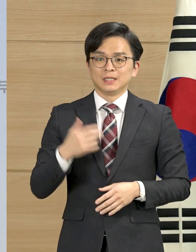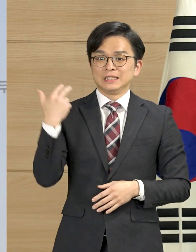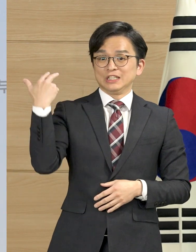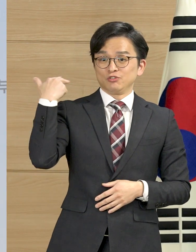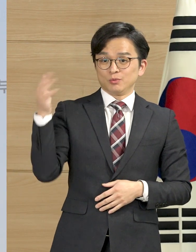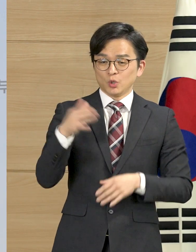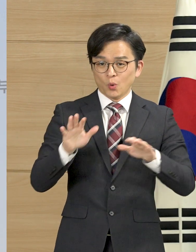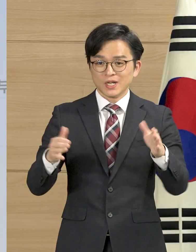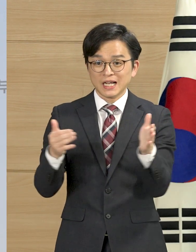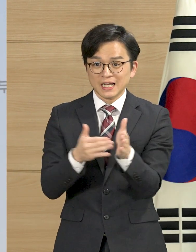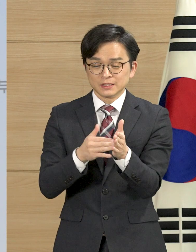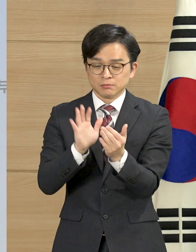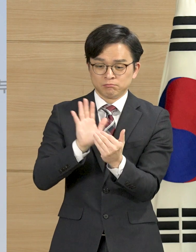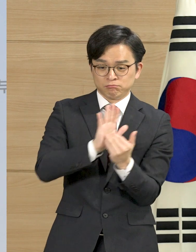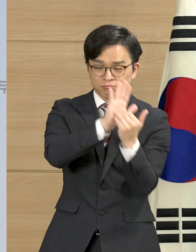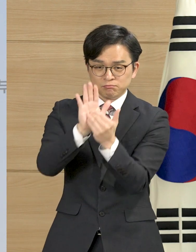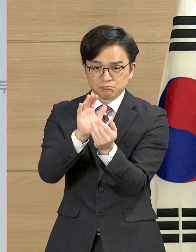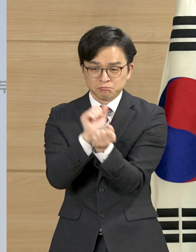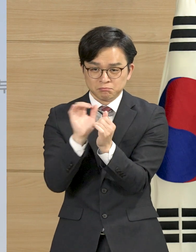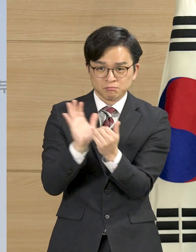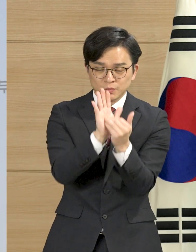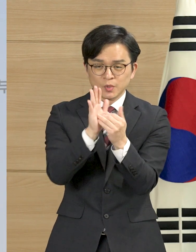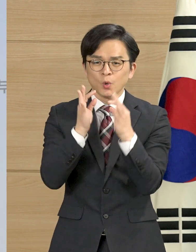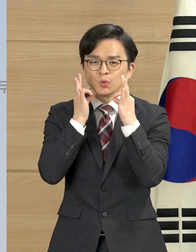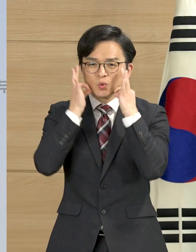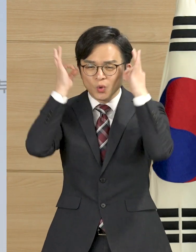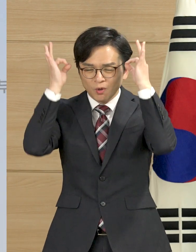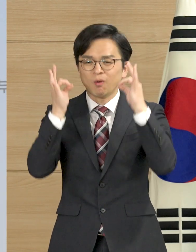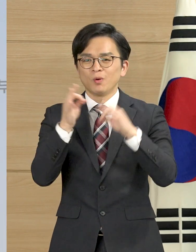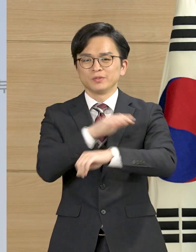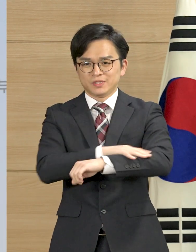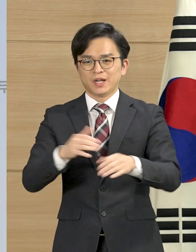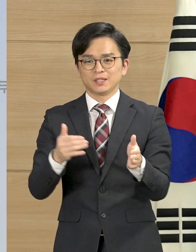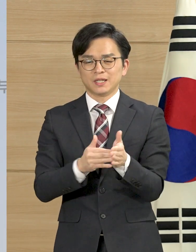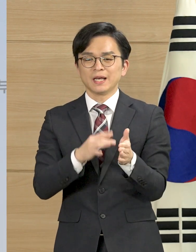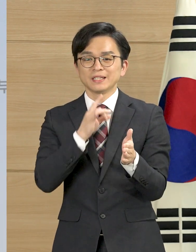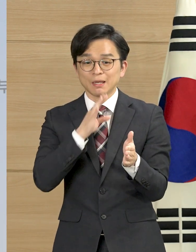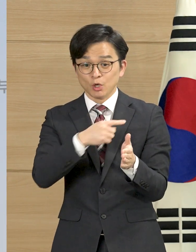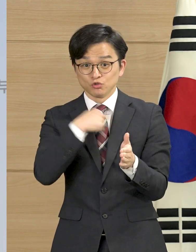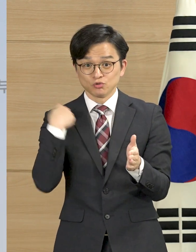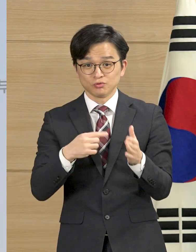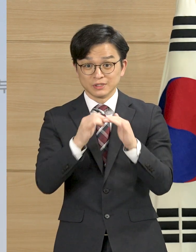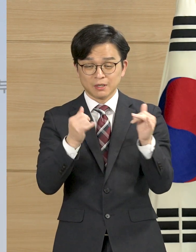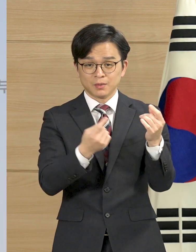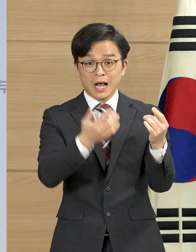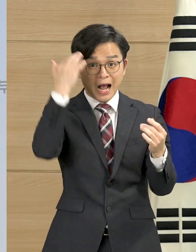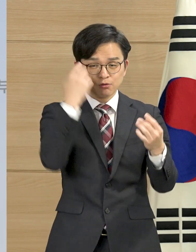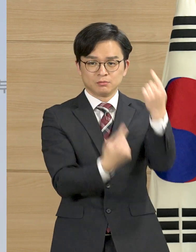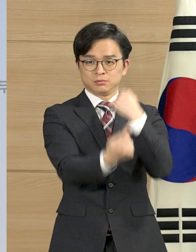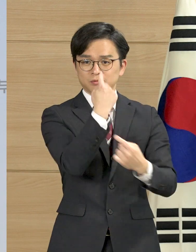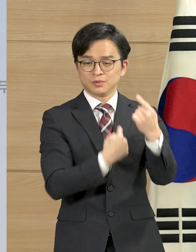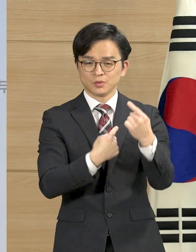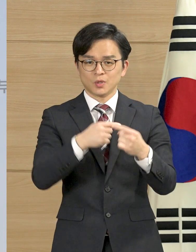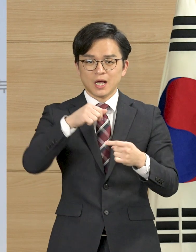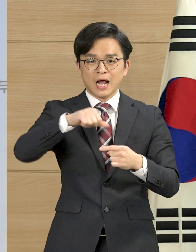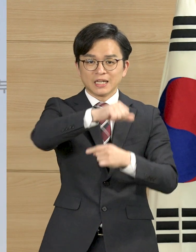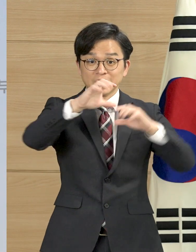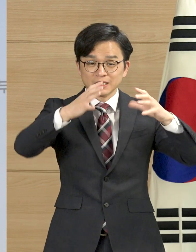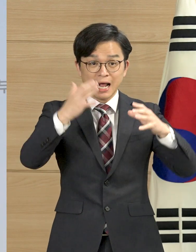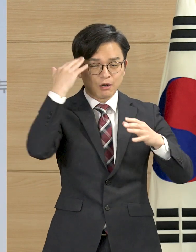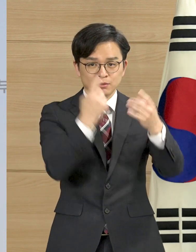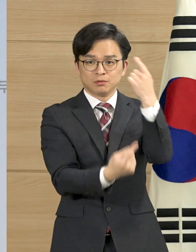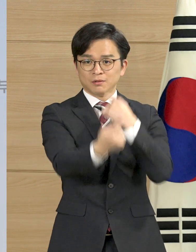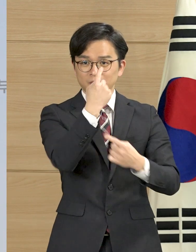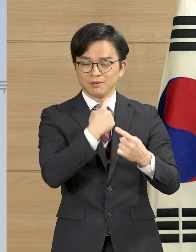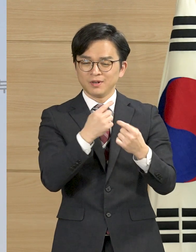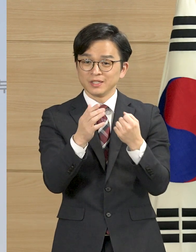추진한 방역 대체 강화가 효과가 있었으나 중국의 계속된 환자 증가, 동남아로의 확산 갱량 등